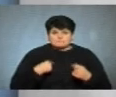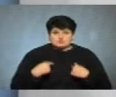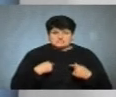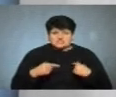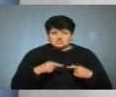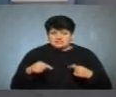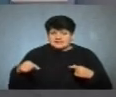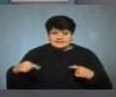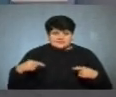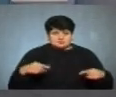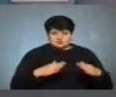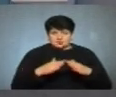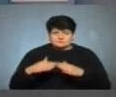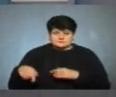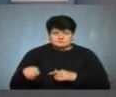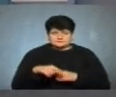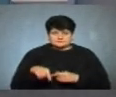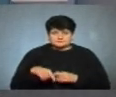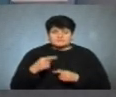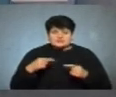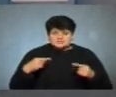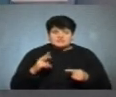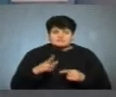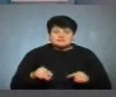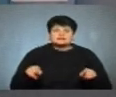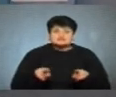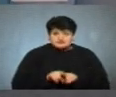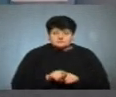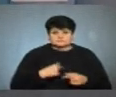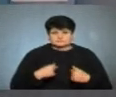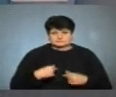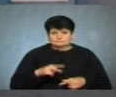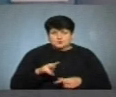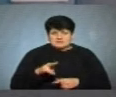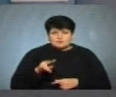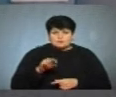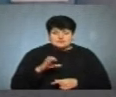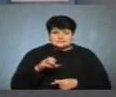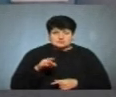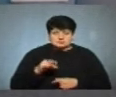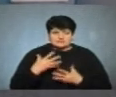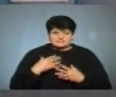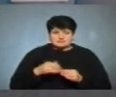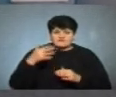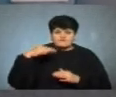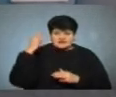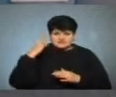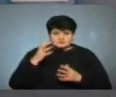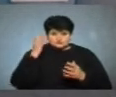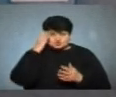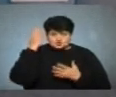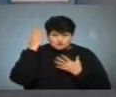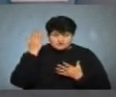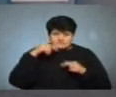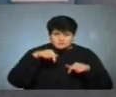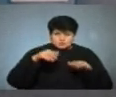інші домівки людей? Інші квартири, звичайно, постраждали, тому що, як я вже сказала, верхні закіпчені, нижні